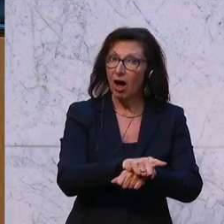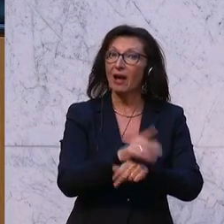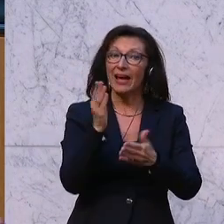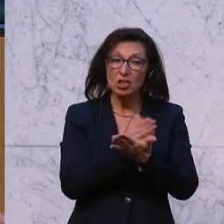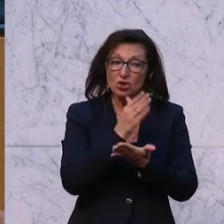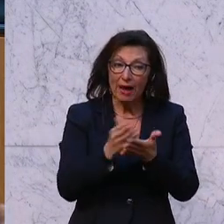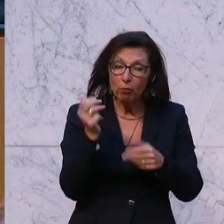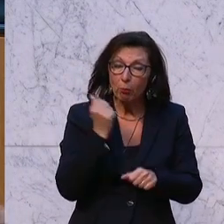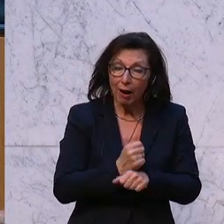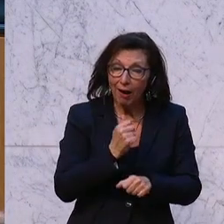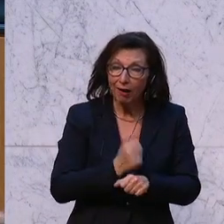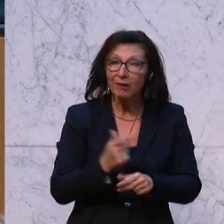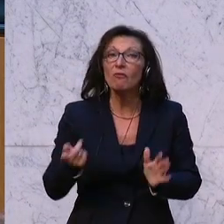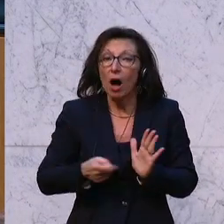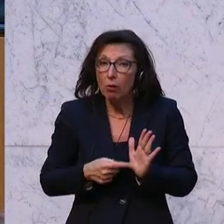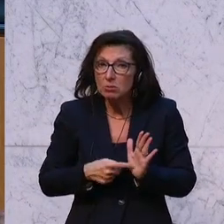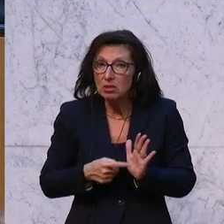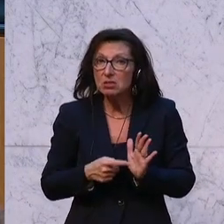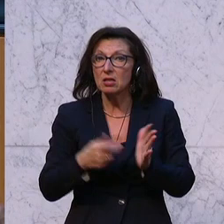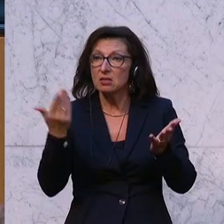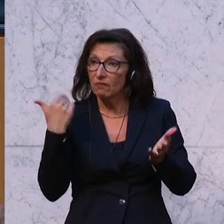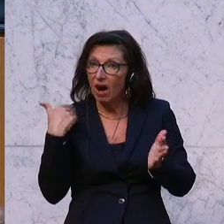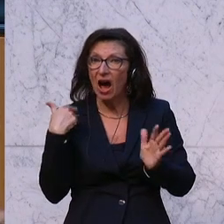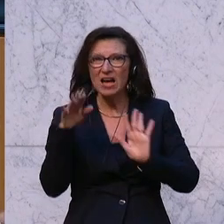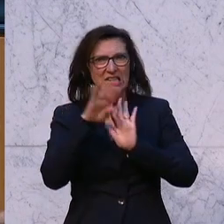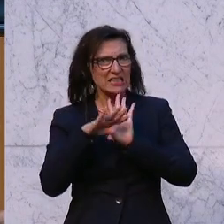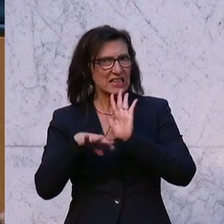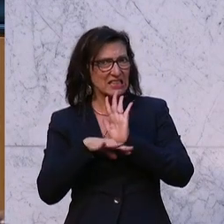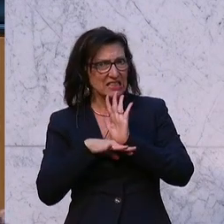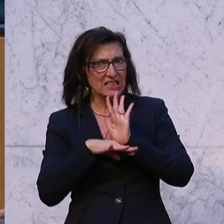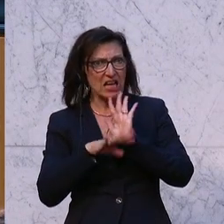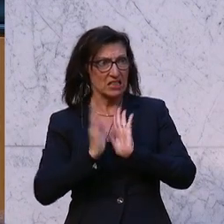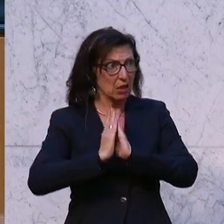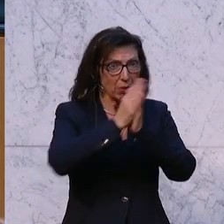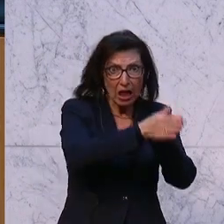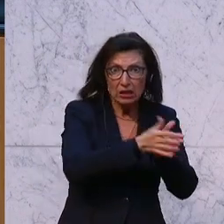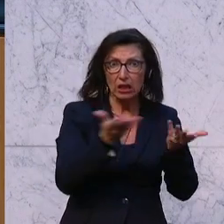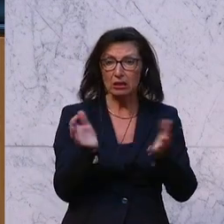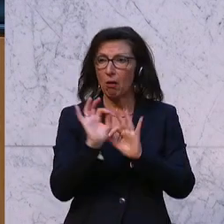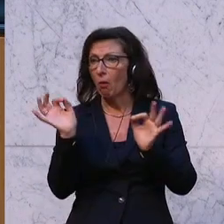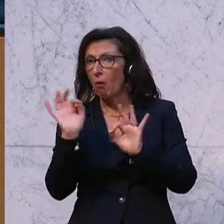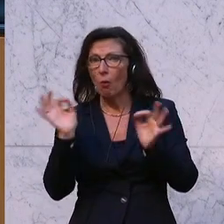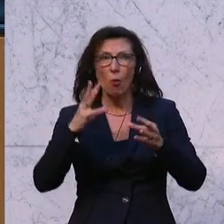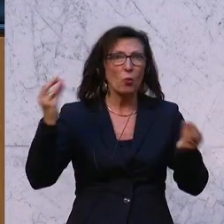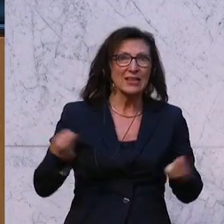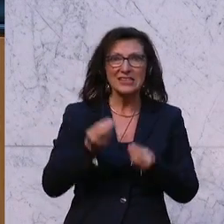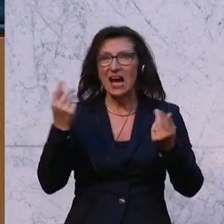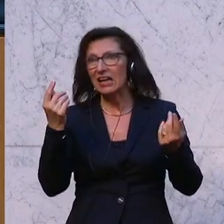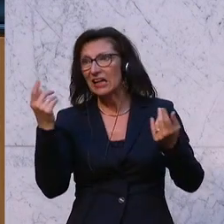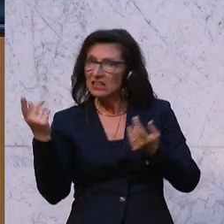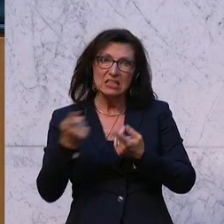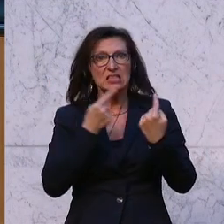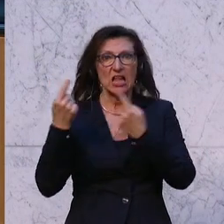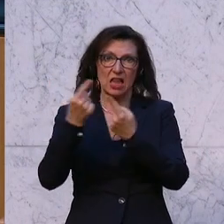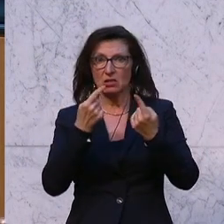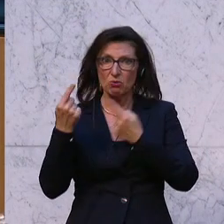Einschätzungen abzugeben, wenn er mit einer entsprechenden Gesetzesmaterie, beziehungsweise wenn er mit einem bestimmten Sachverhalt auch konfrontiert